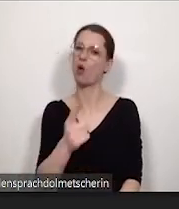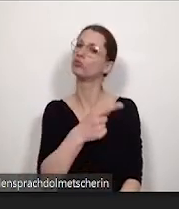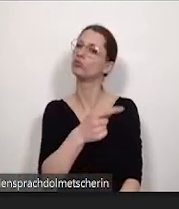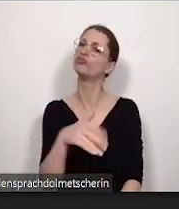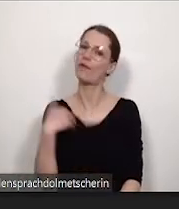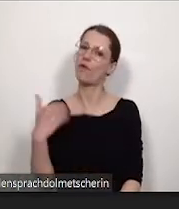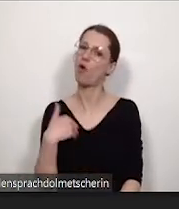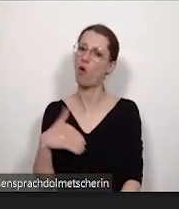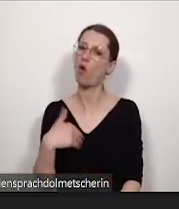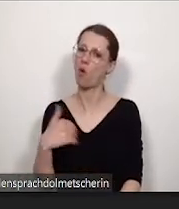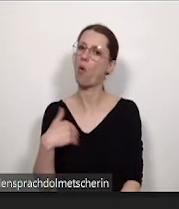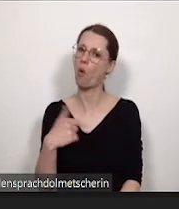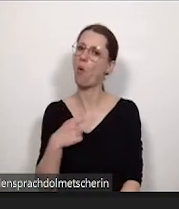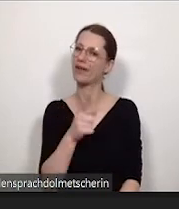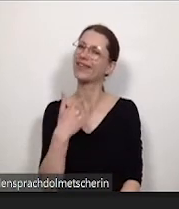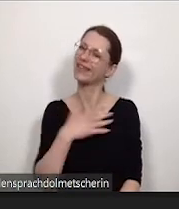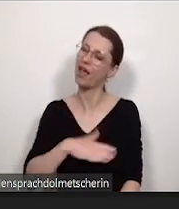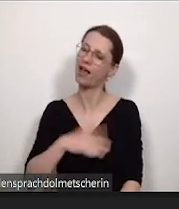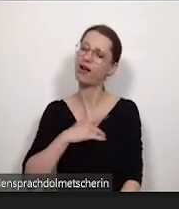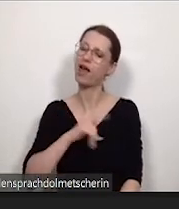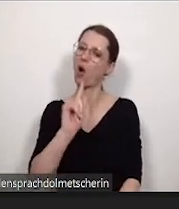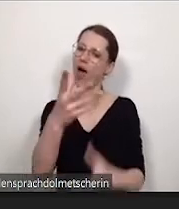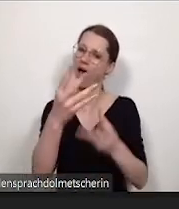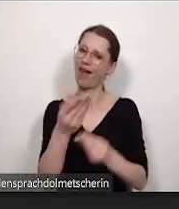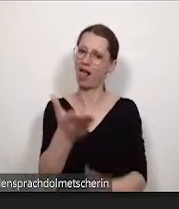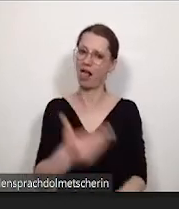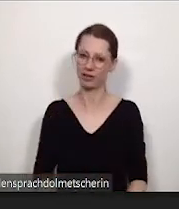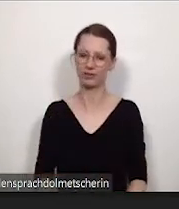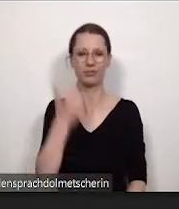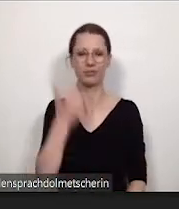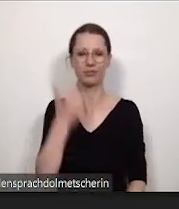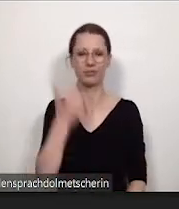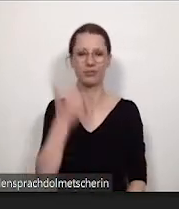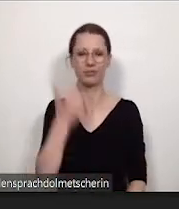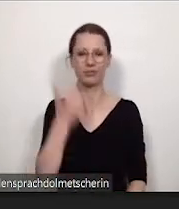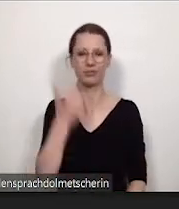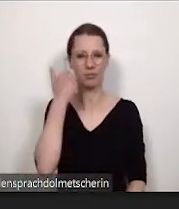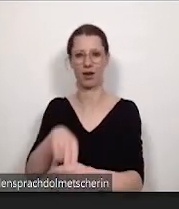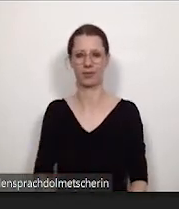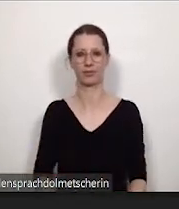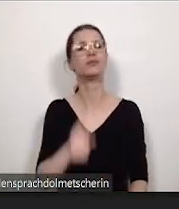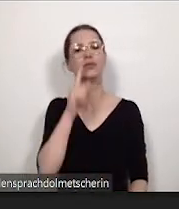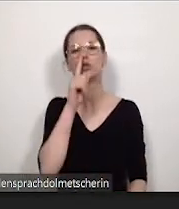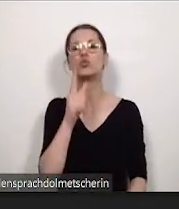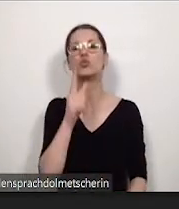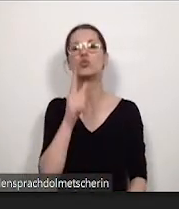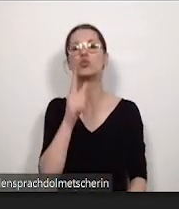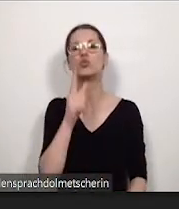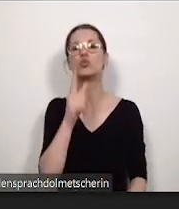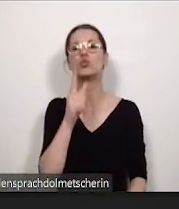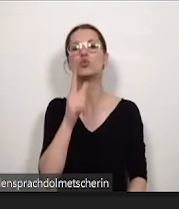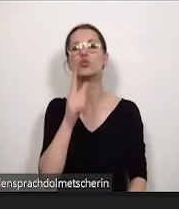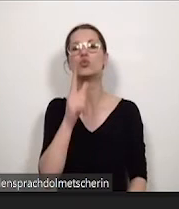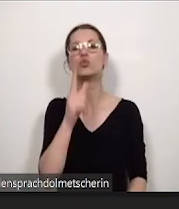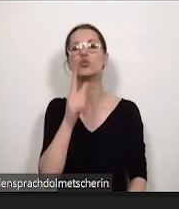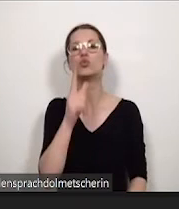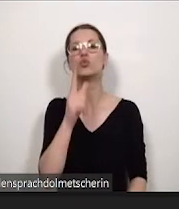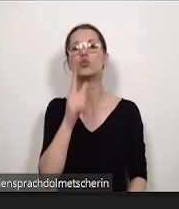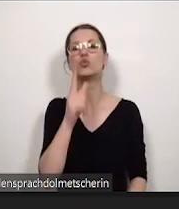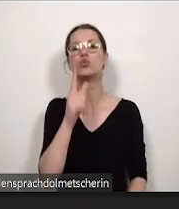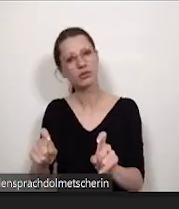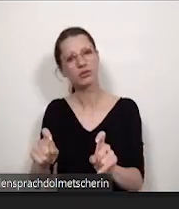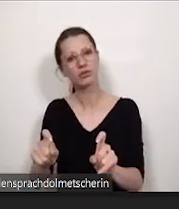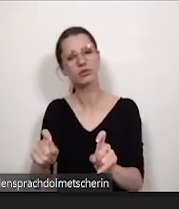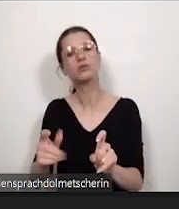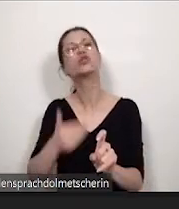dazu würden wir Sie gerne einladen, daran teilzunehmen, wo wir nicht nur über den Sammelband, sondern auch über aktuelle Themen